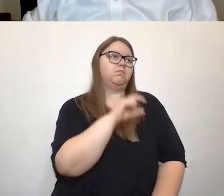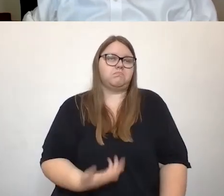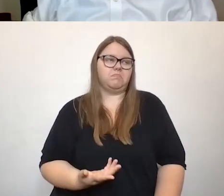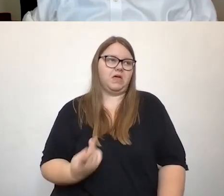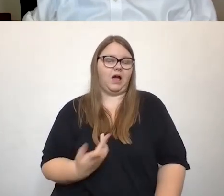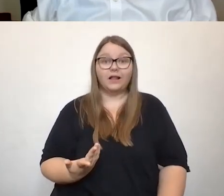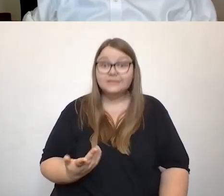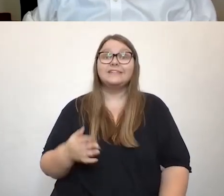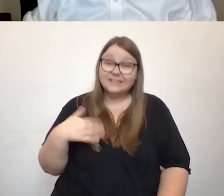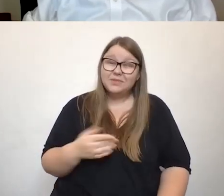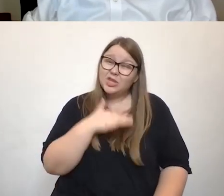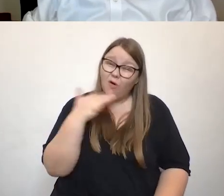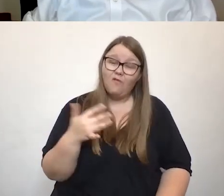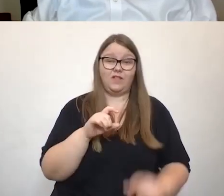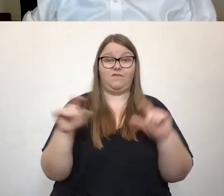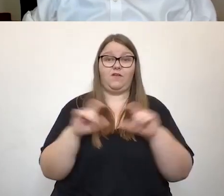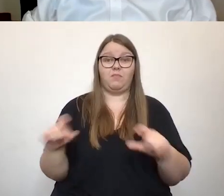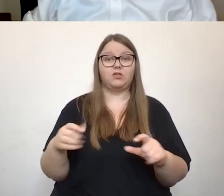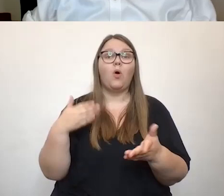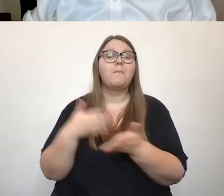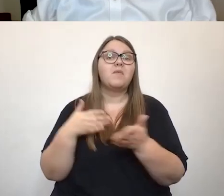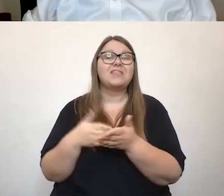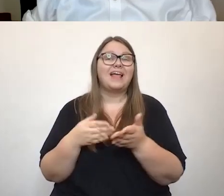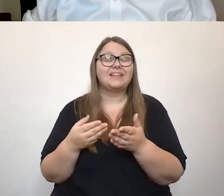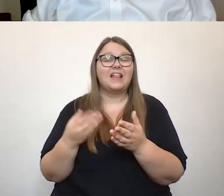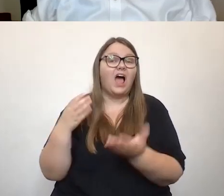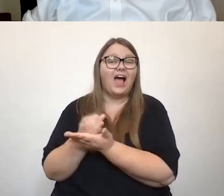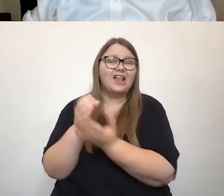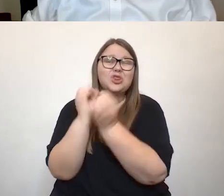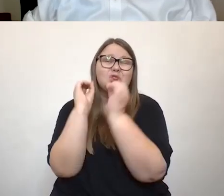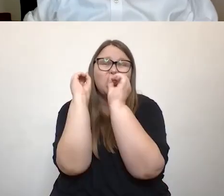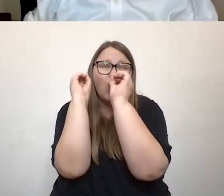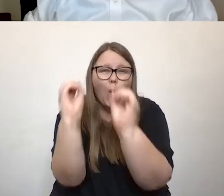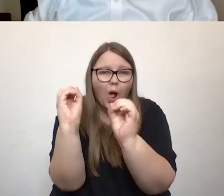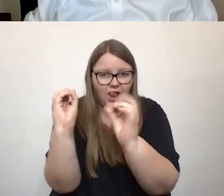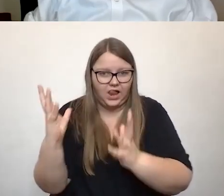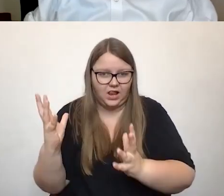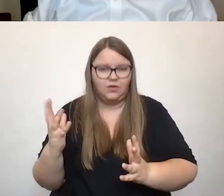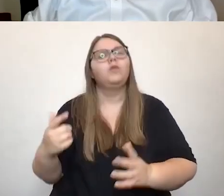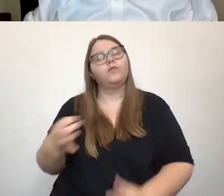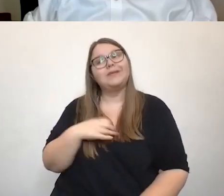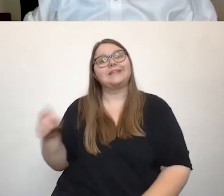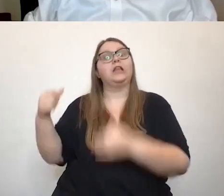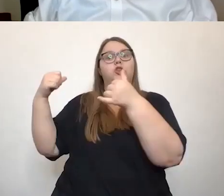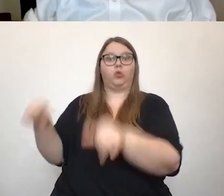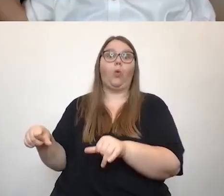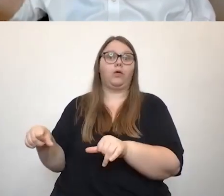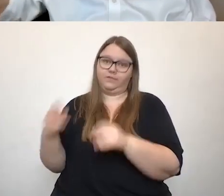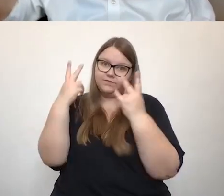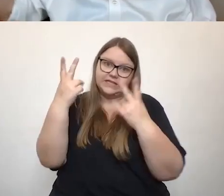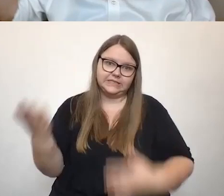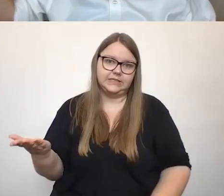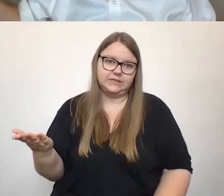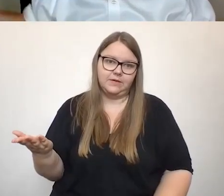die beschäftigen auch überhaupt keine in dem Bereich, also da würde ich mal sagen, da finde ich, es druckt das richtige Mittel und das muss dann einfach auch